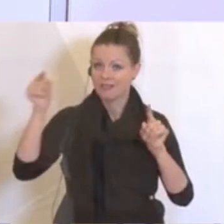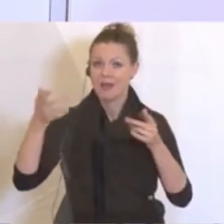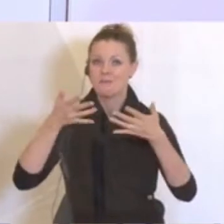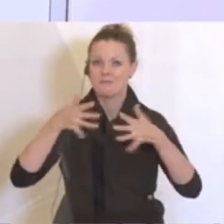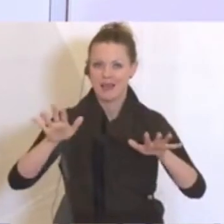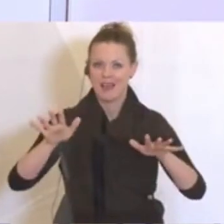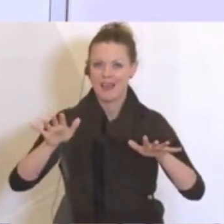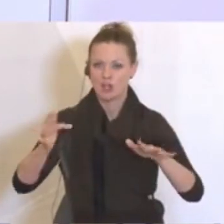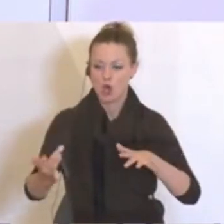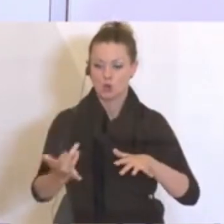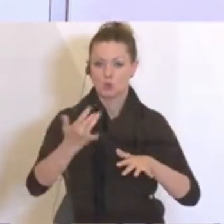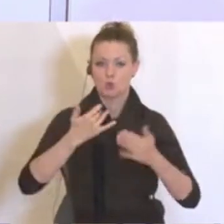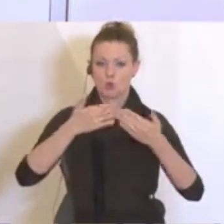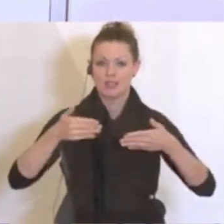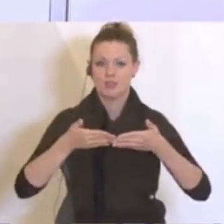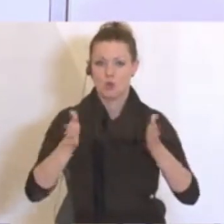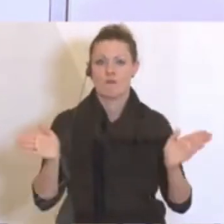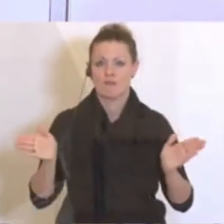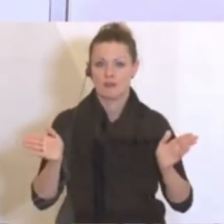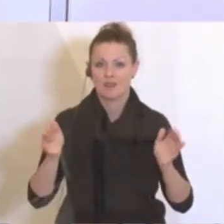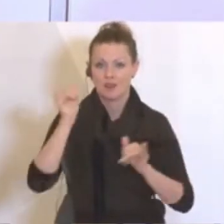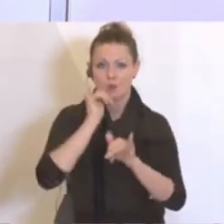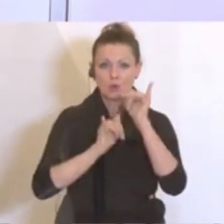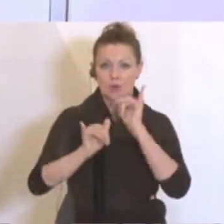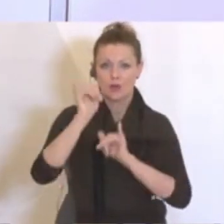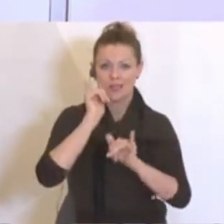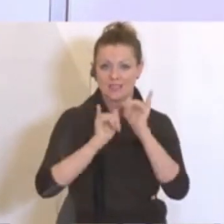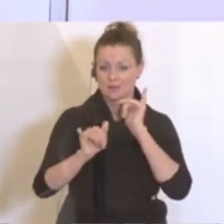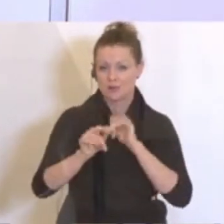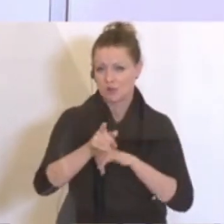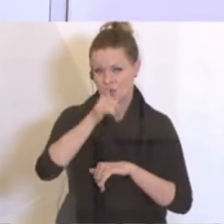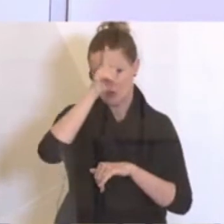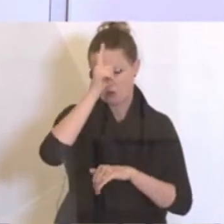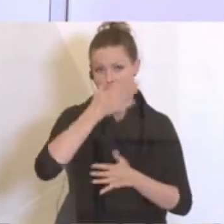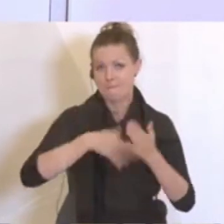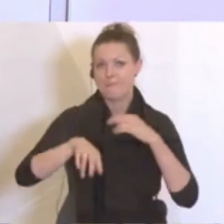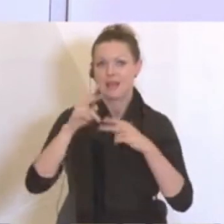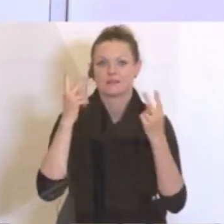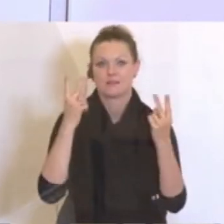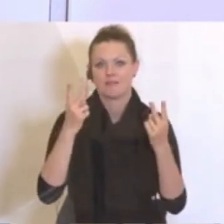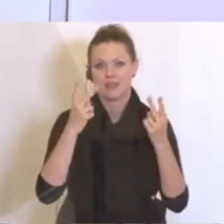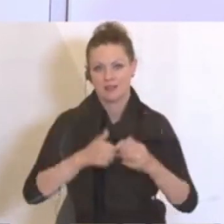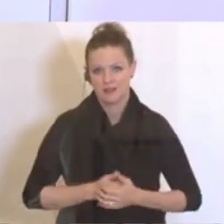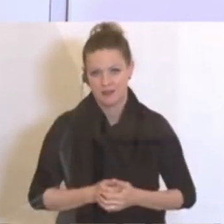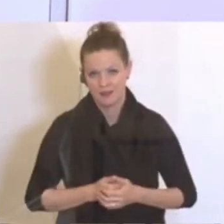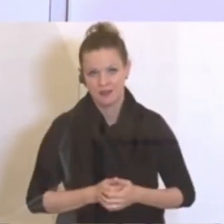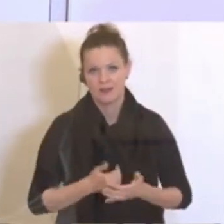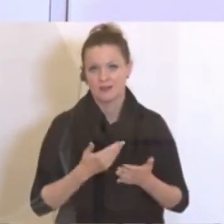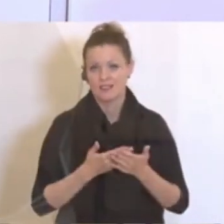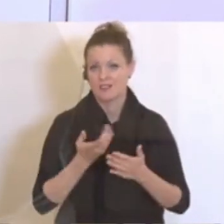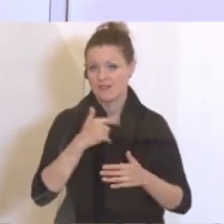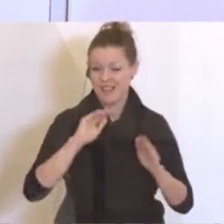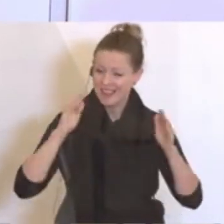Grenzen zu uns zu öffnen. Was den Tourismus betrifft, ist dann natürlich Deutschland am allerrelevantesten und da sind wir auch in